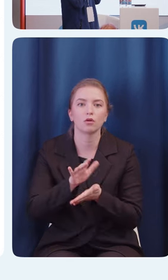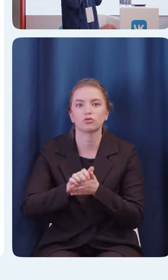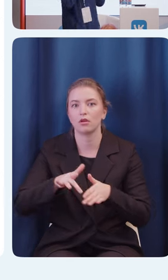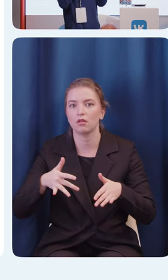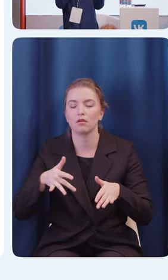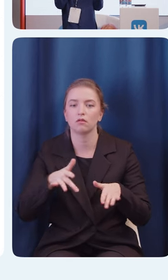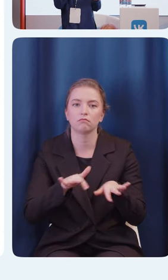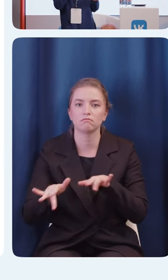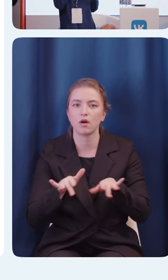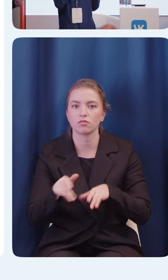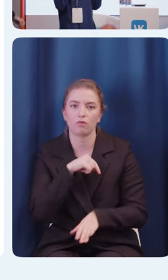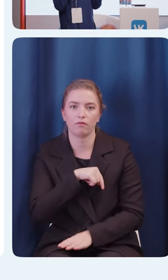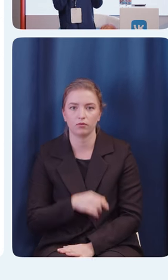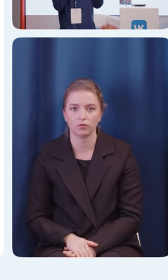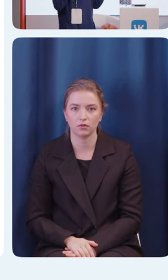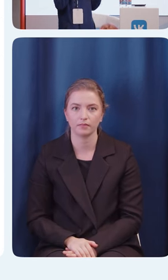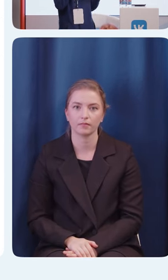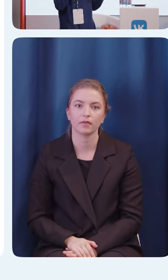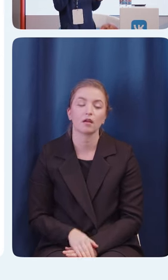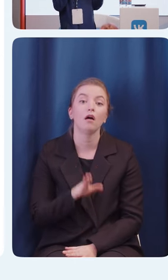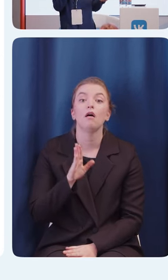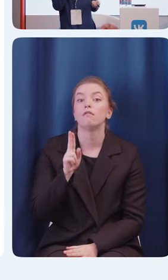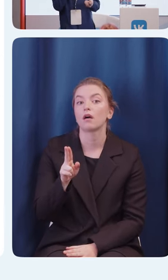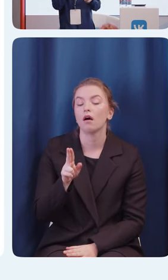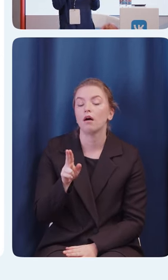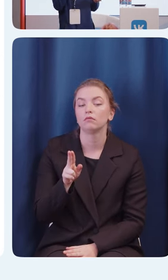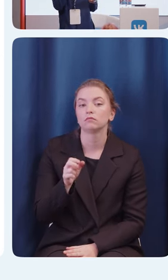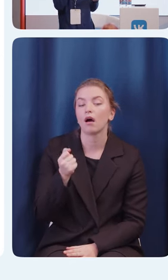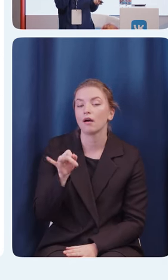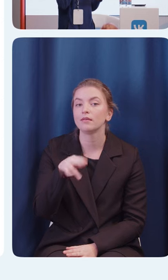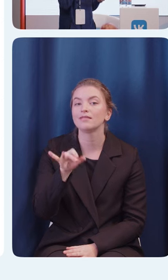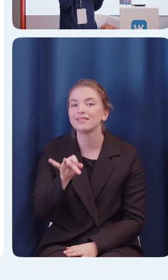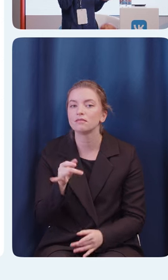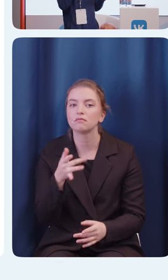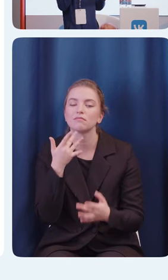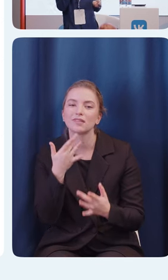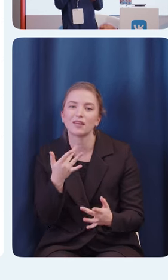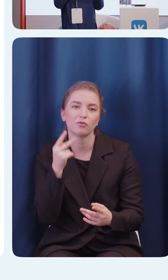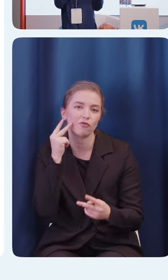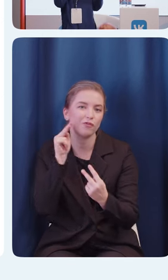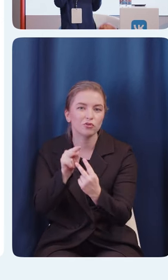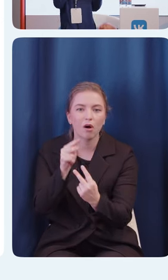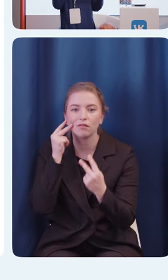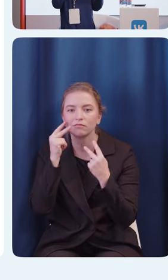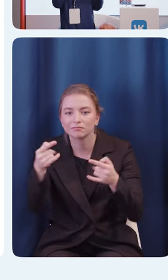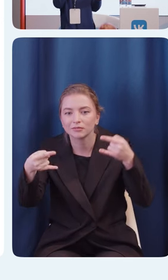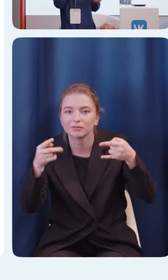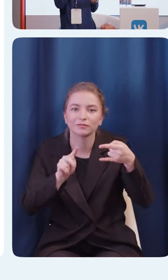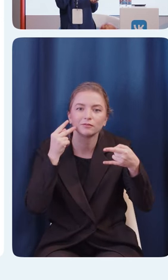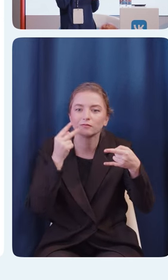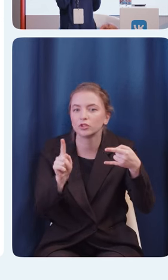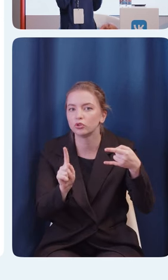Весь флоу VK.ID требует такого визуального взаимодействия в основе своей. И Android